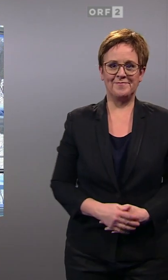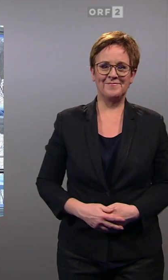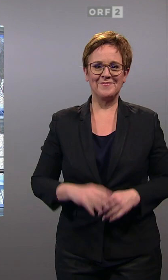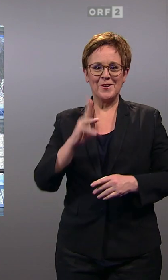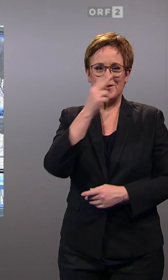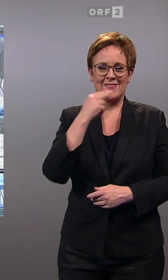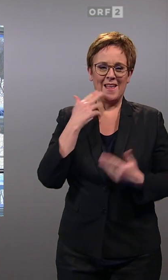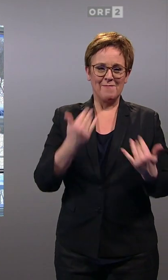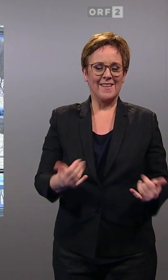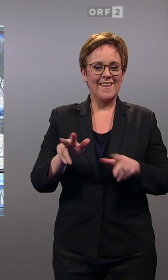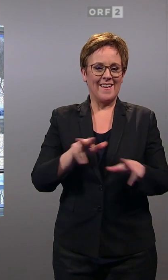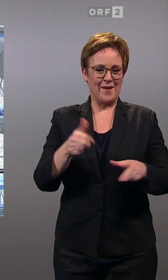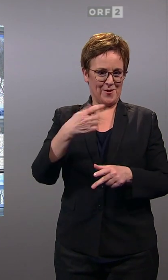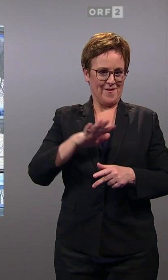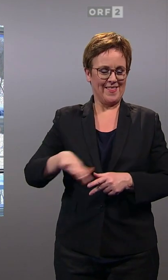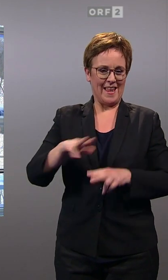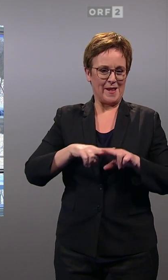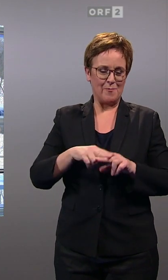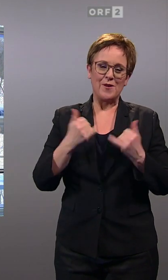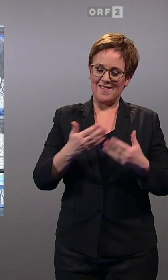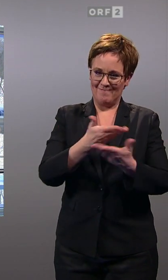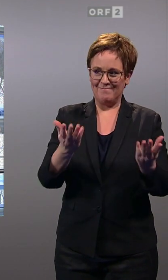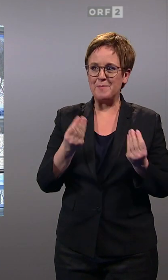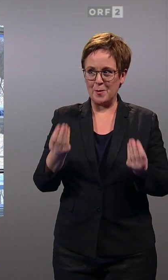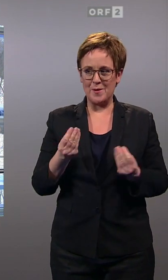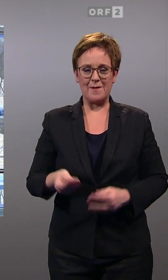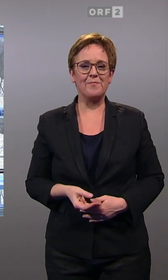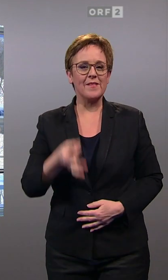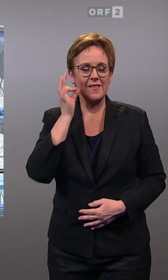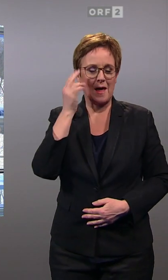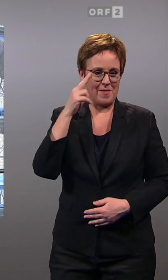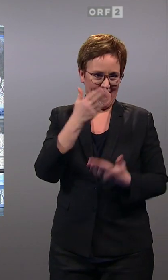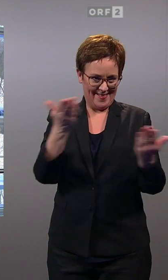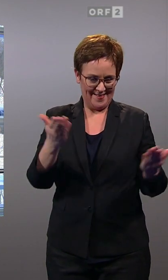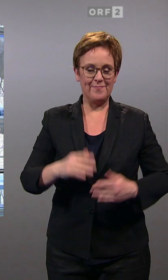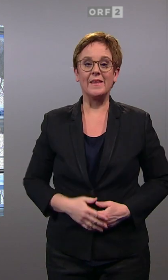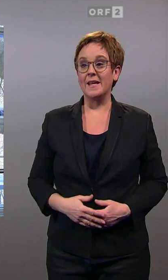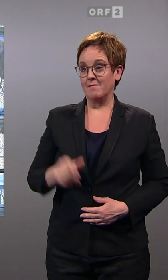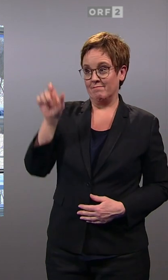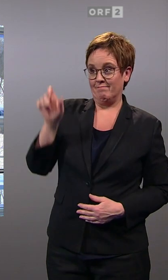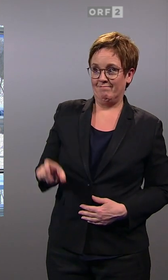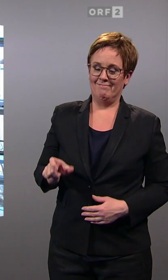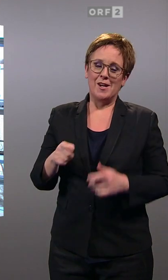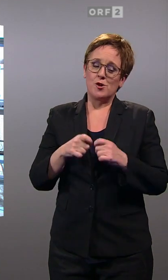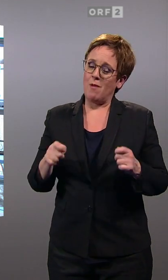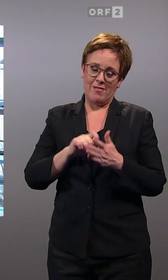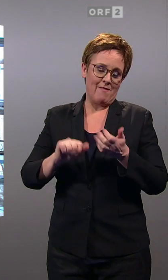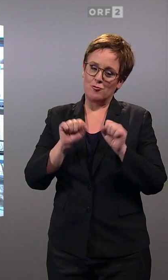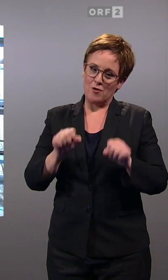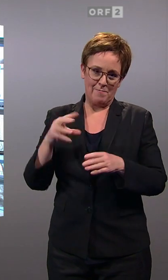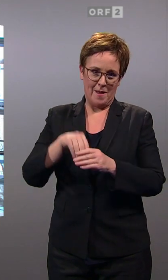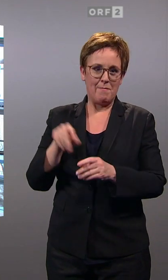Regierungsviertel in St. Pölten darf ich Sie alle begrüßen, meine Damen und Herren. Und neben mir ist jemand, der an einem spannenden Wahlsonntag nicht fehlen darf,